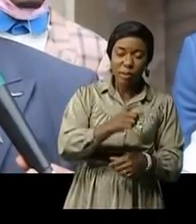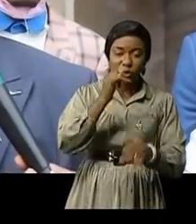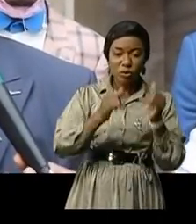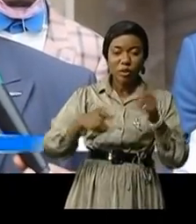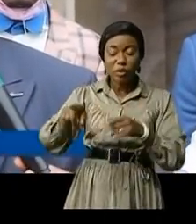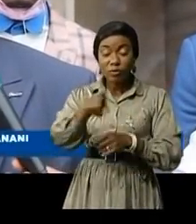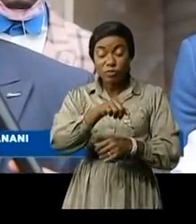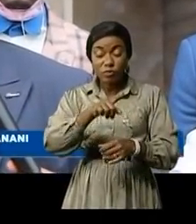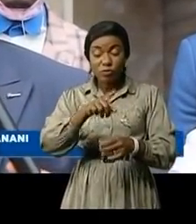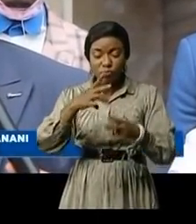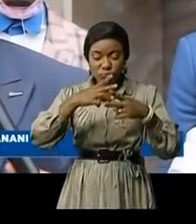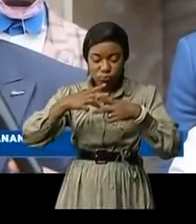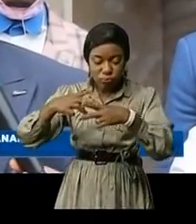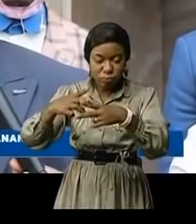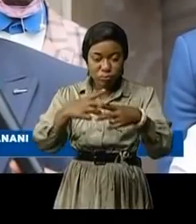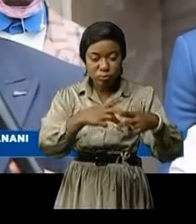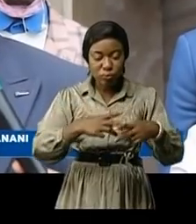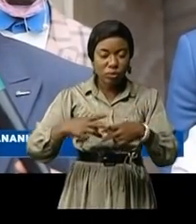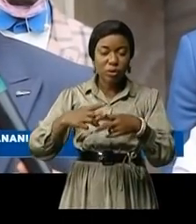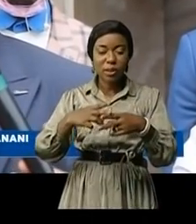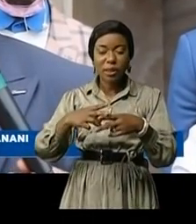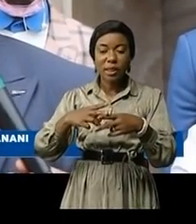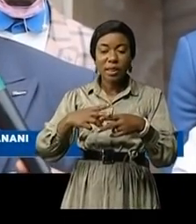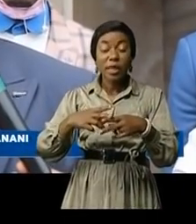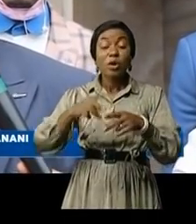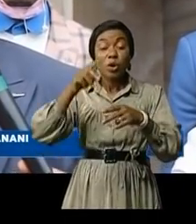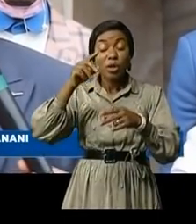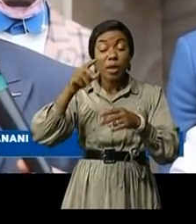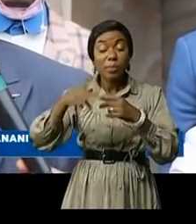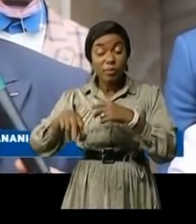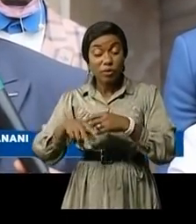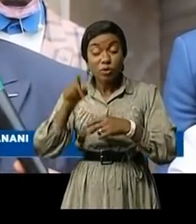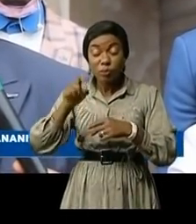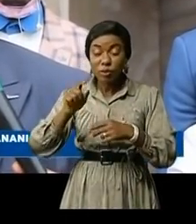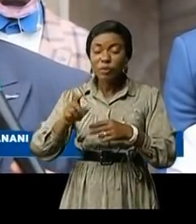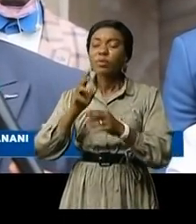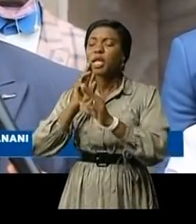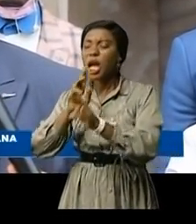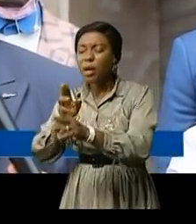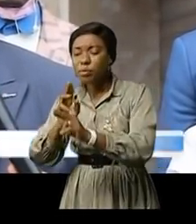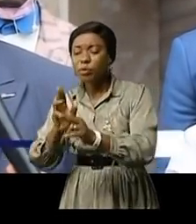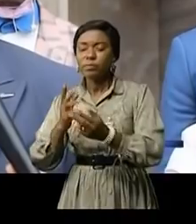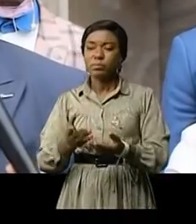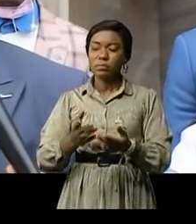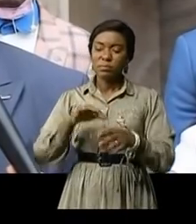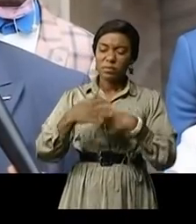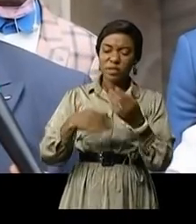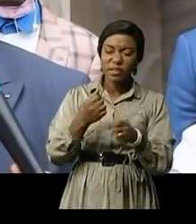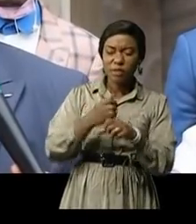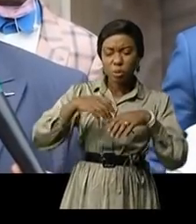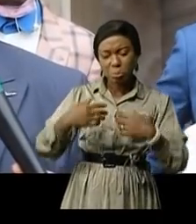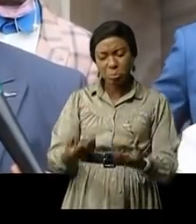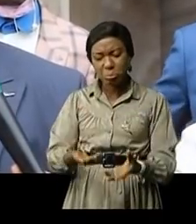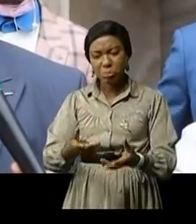il faut rendre compte à la population qui est le propriétaire de ces biens Il se fait que